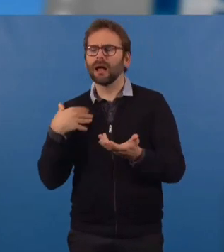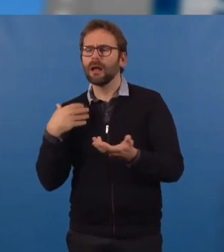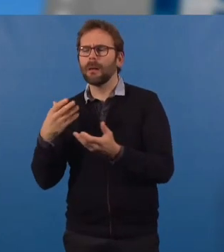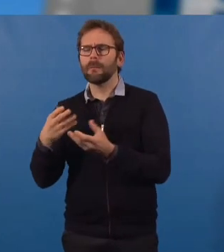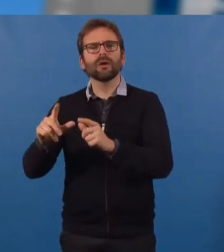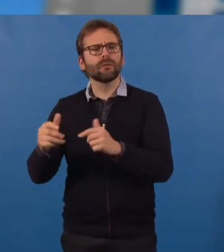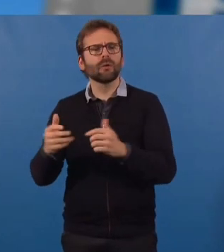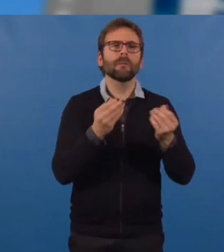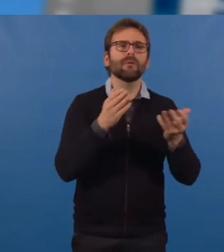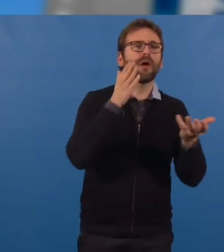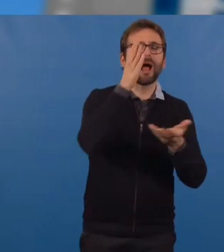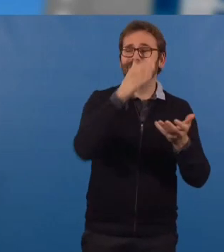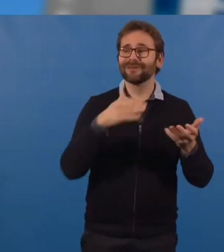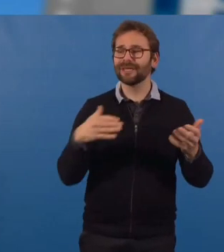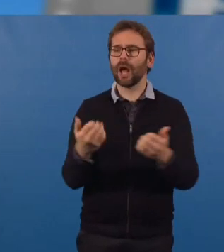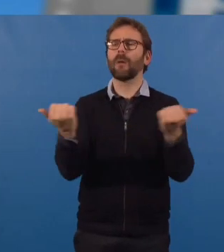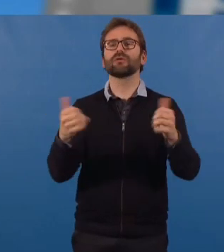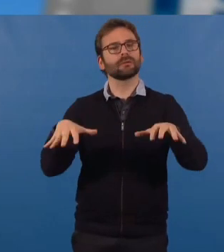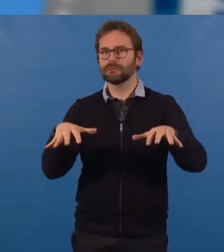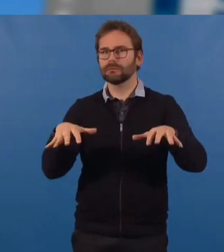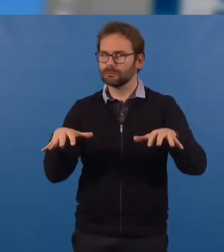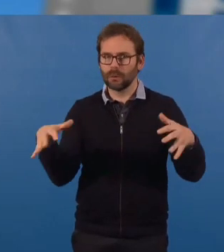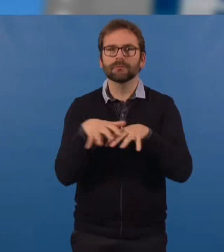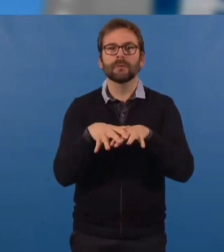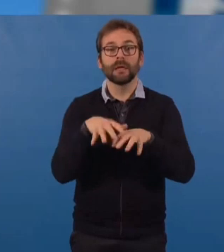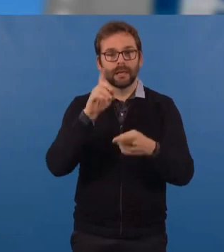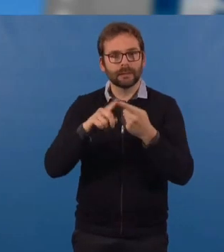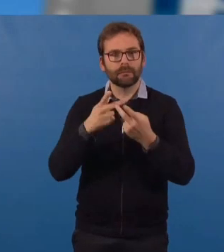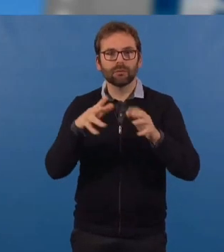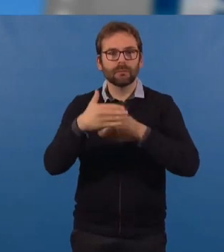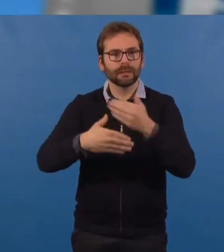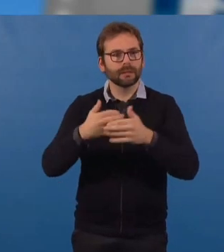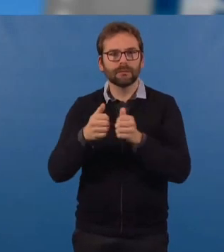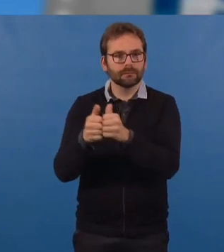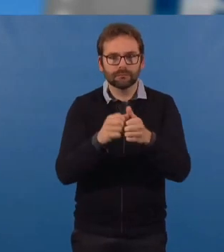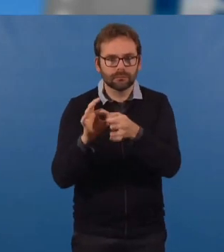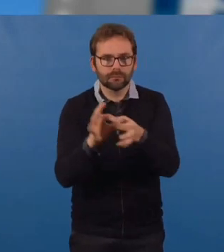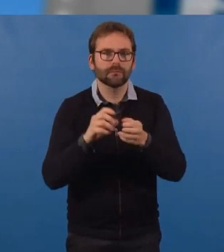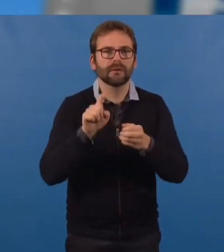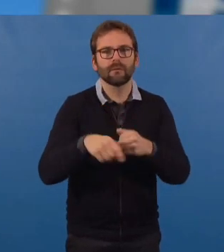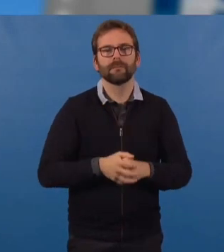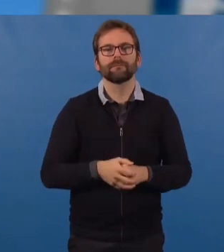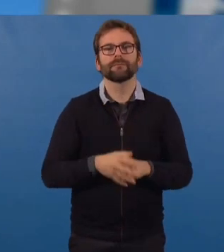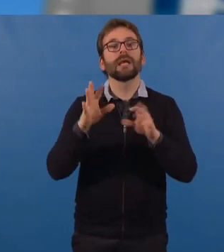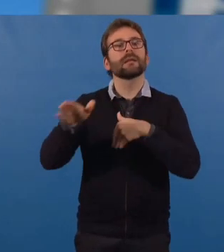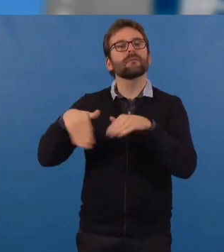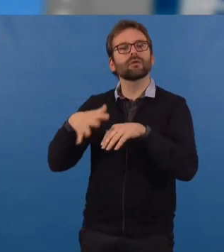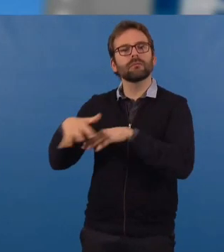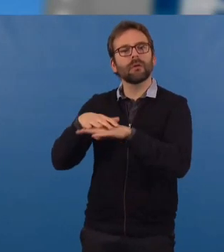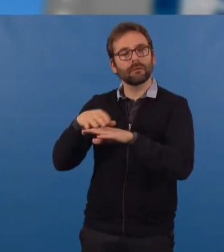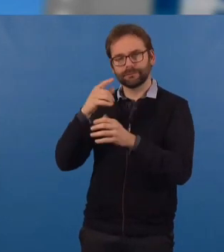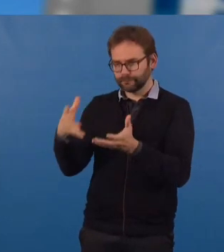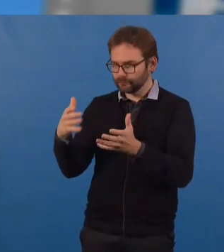Et évidemment, nous devons accélérer dans le domaine de l'urbanisme ou encore du logement. Le volet fonctionnement, quant à lui, reflète